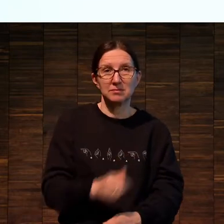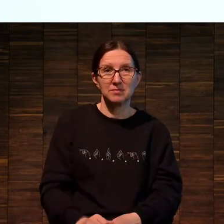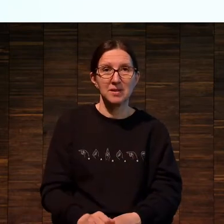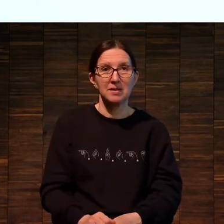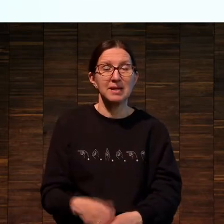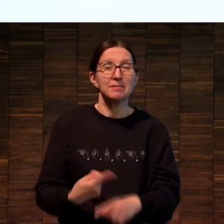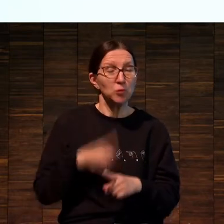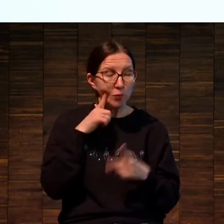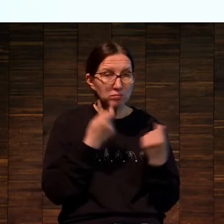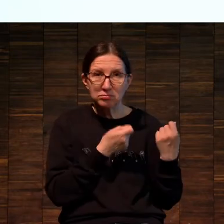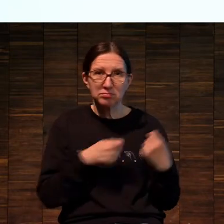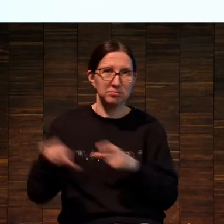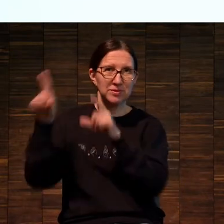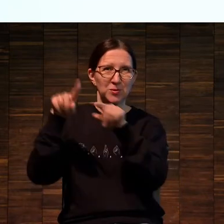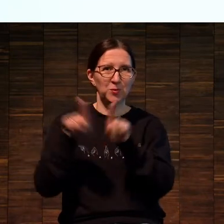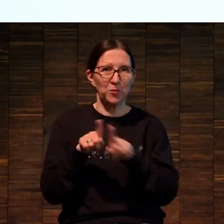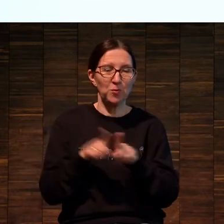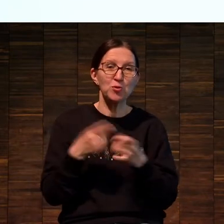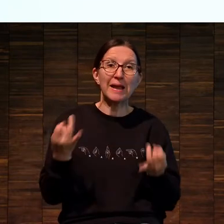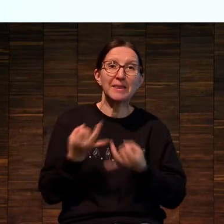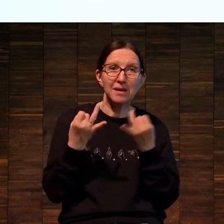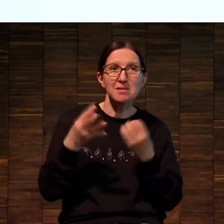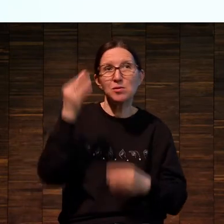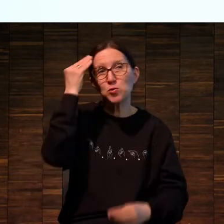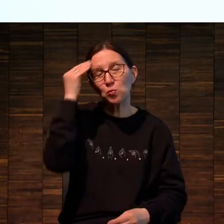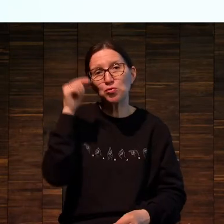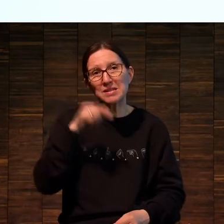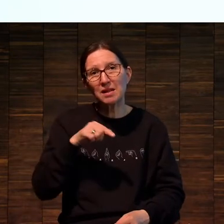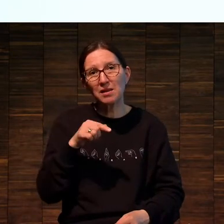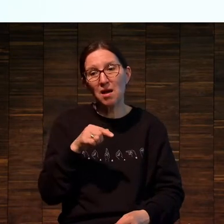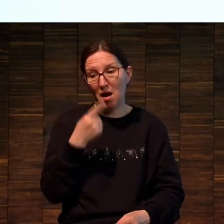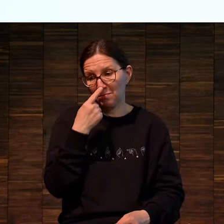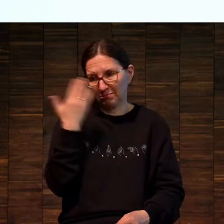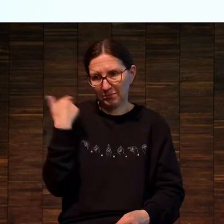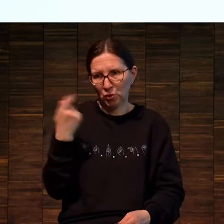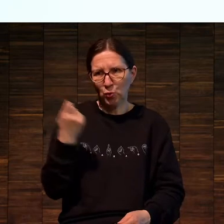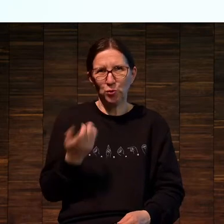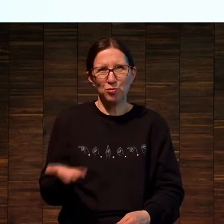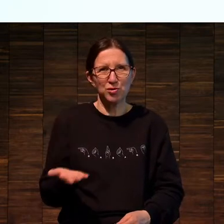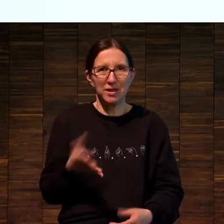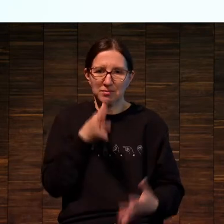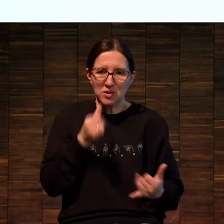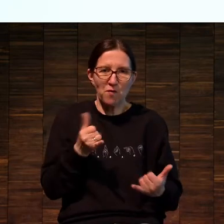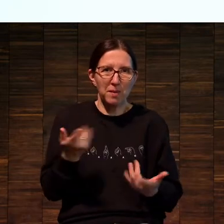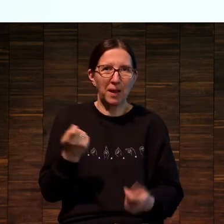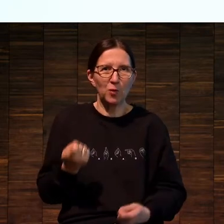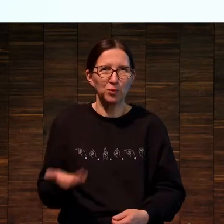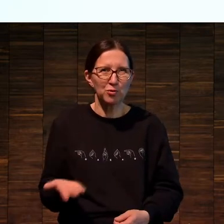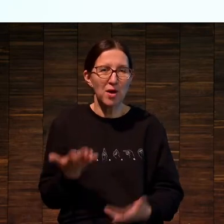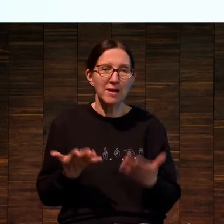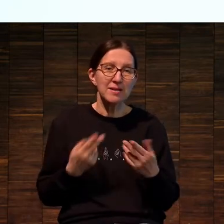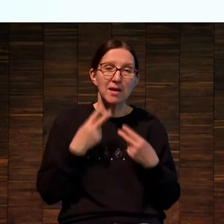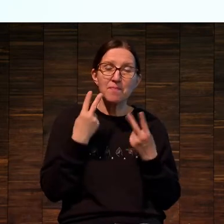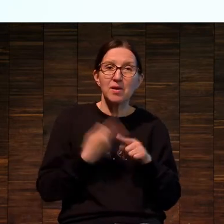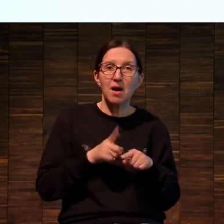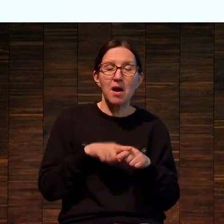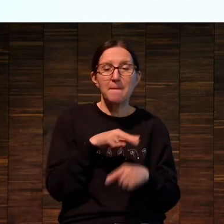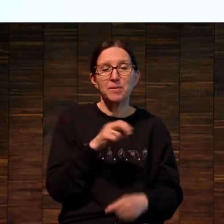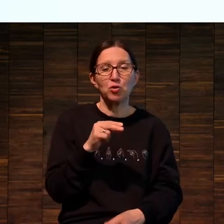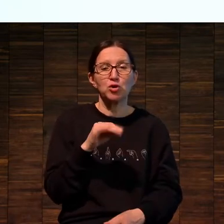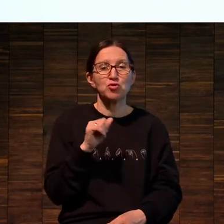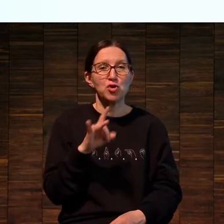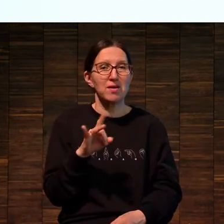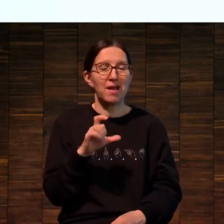То есть это интересно не только с точки зрения, и если почитать о том, как Pictures on Wall,